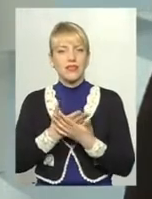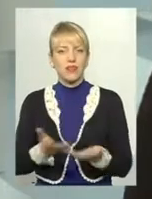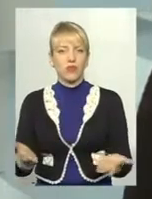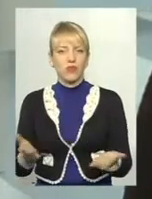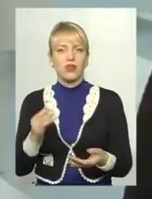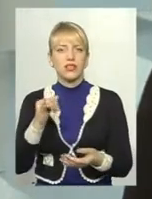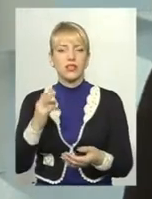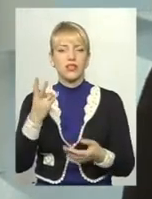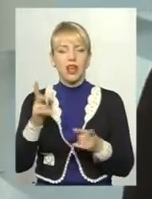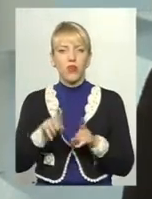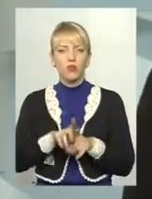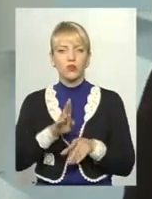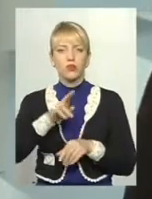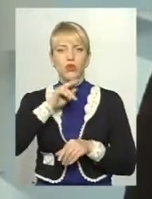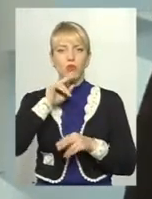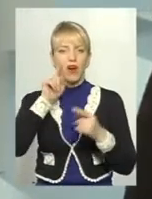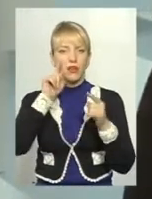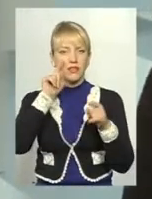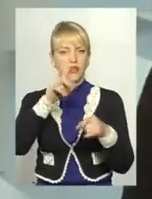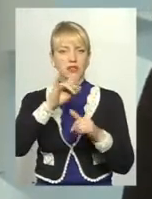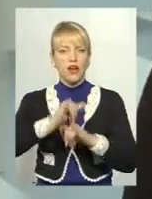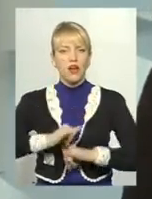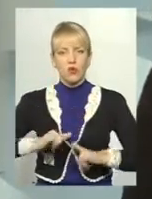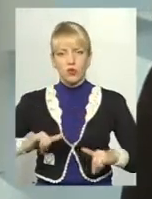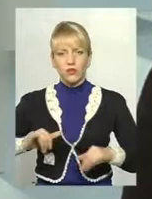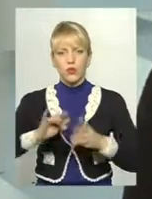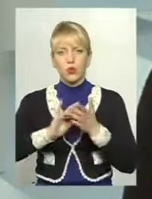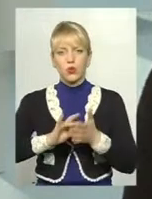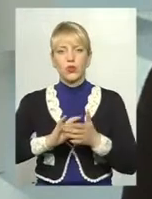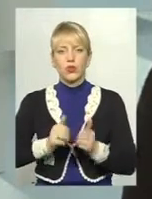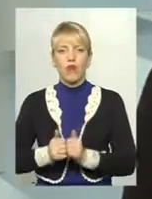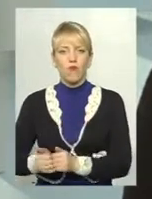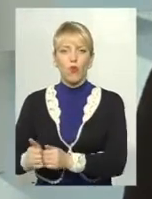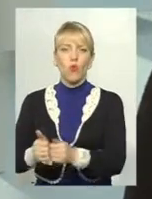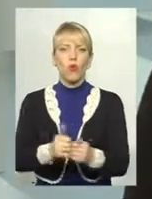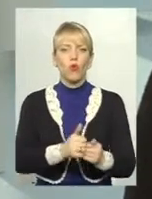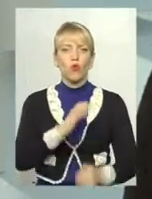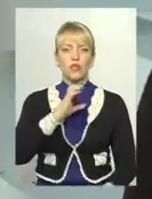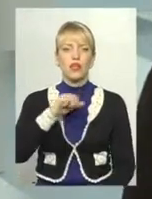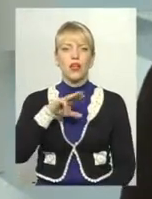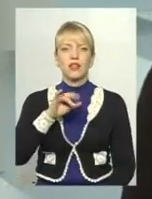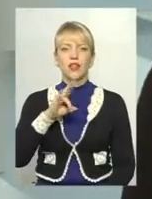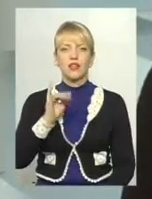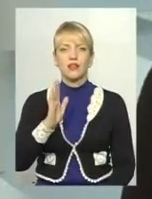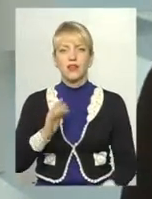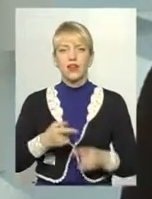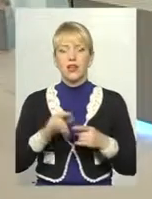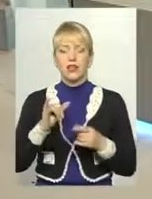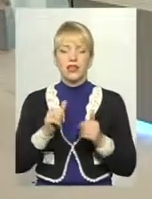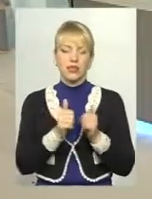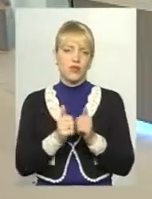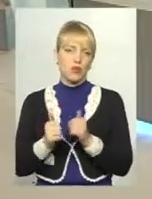звернута саме на розвиток туризму навколо Сатанова, околиці і самого містечка.